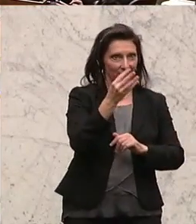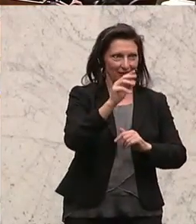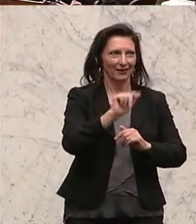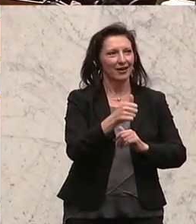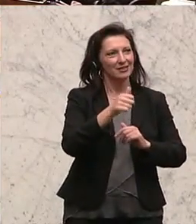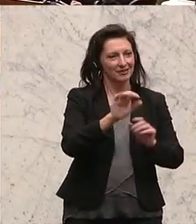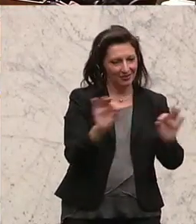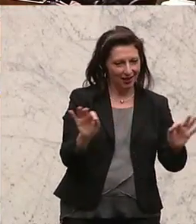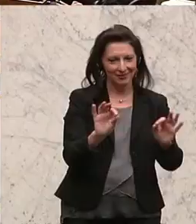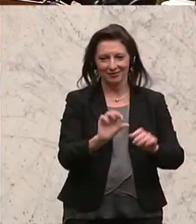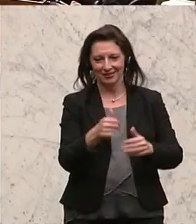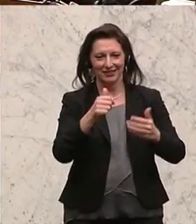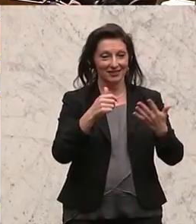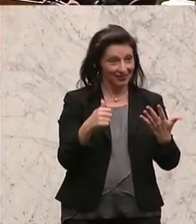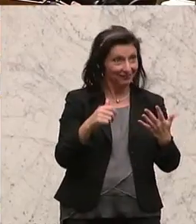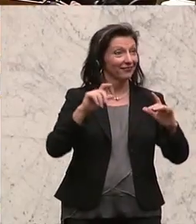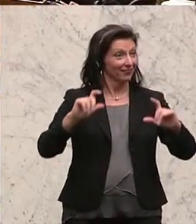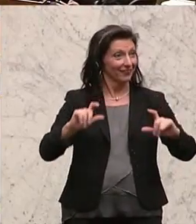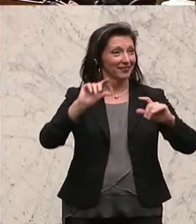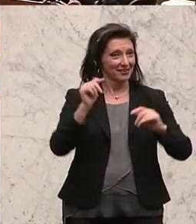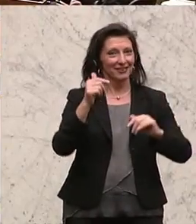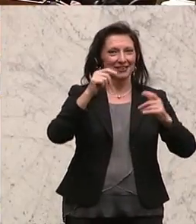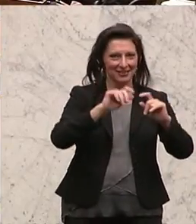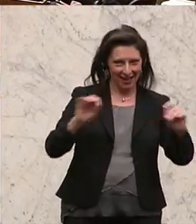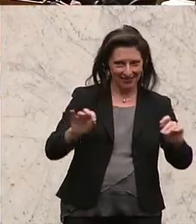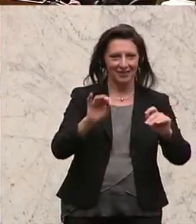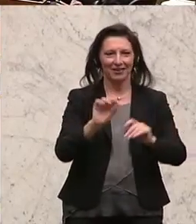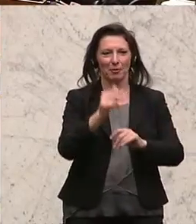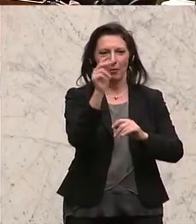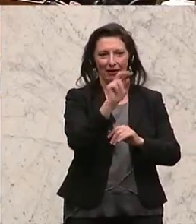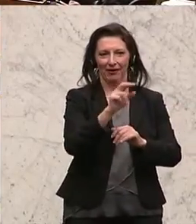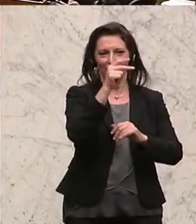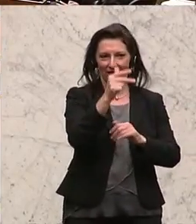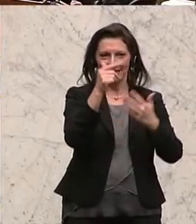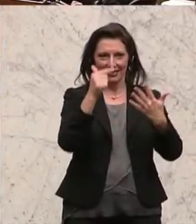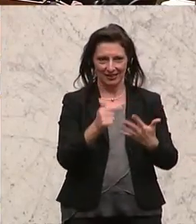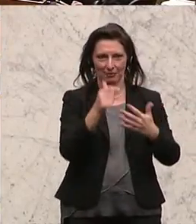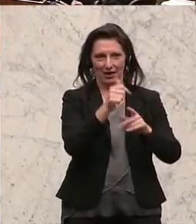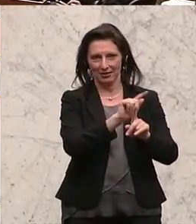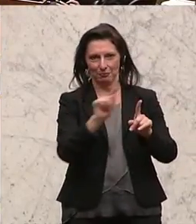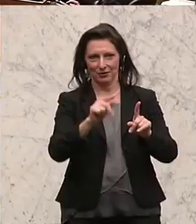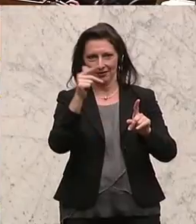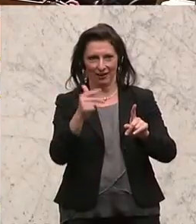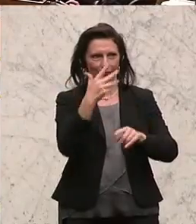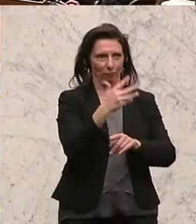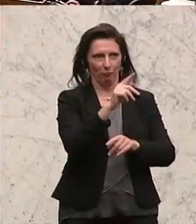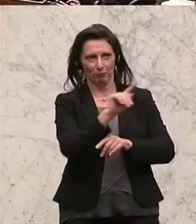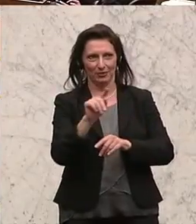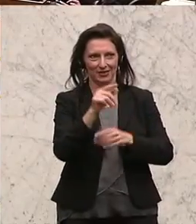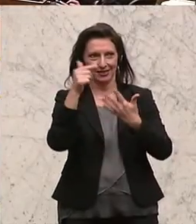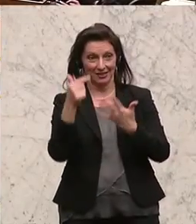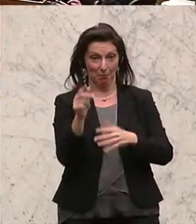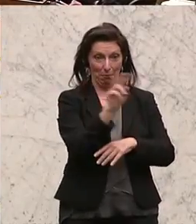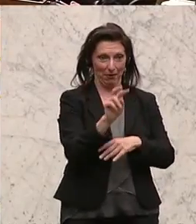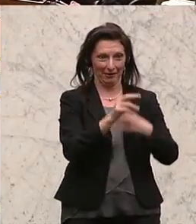Absatz 6 1. Satz, § 6 Absatz 3, § 7 Absatz 1 bis 3 und Absatz 5 bis 7, §